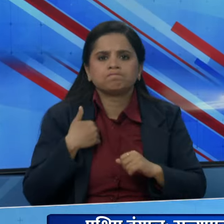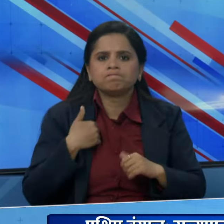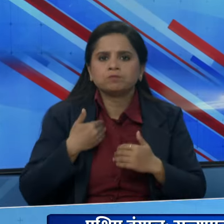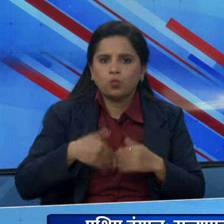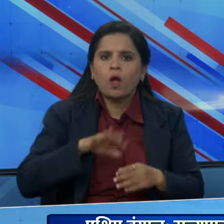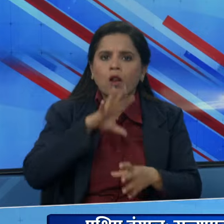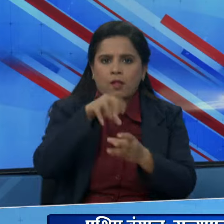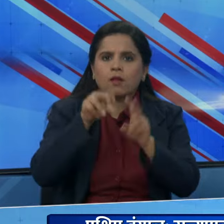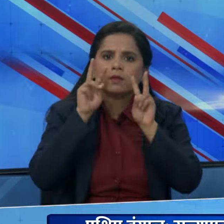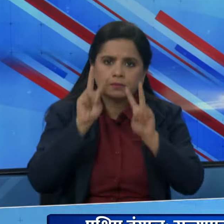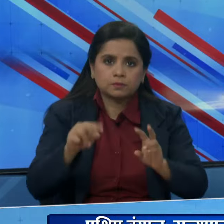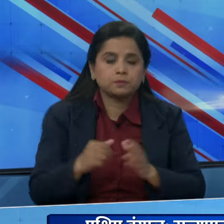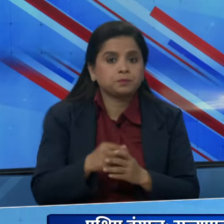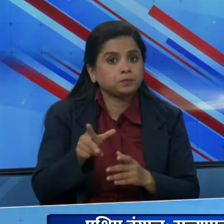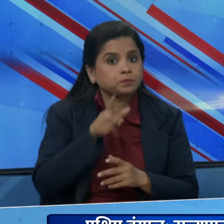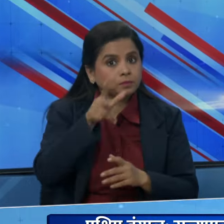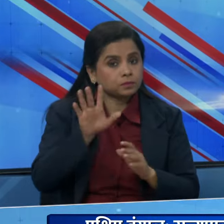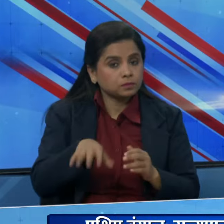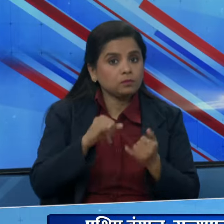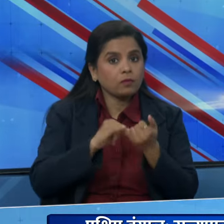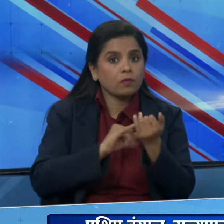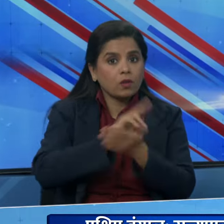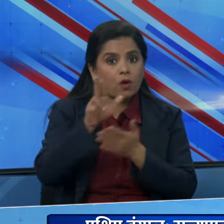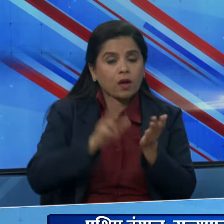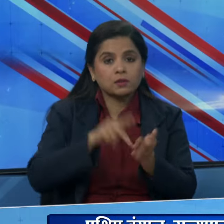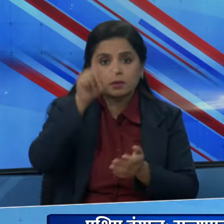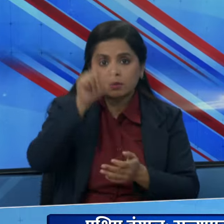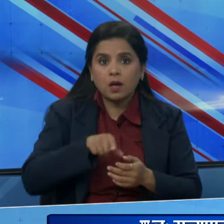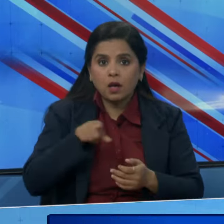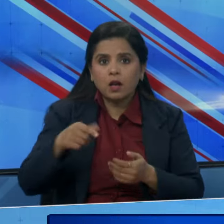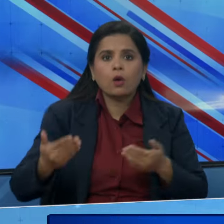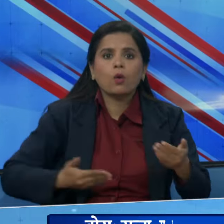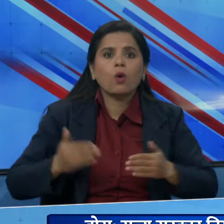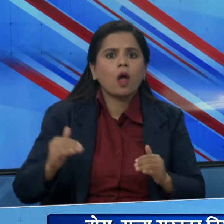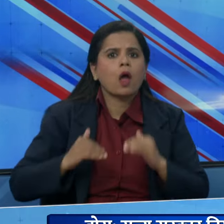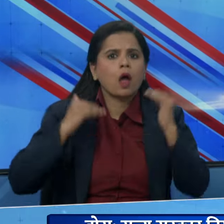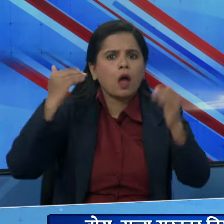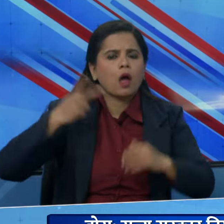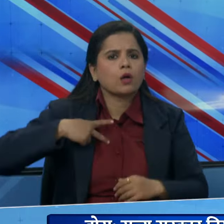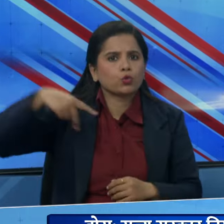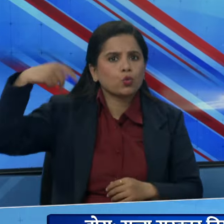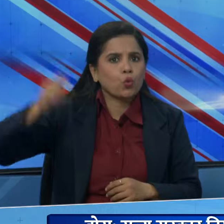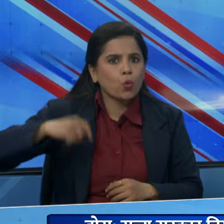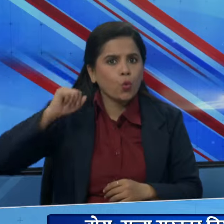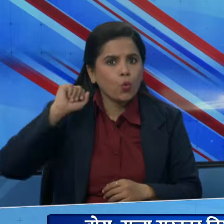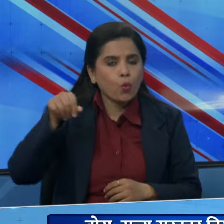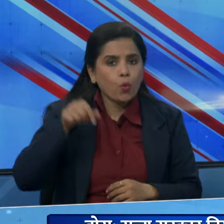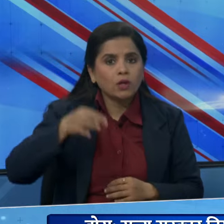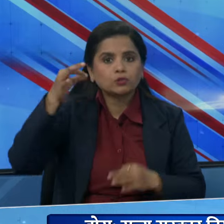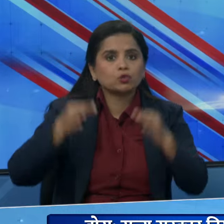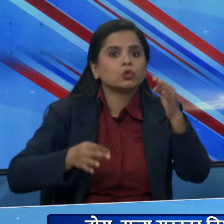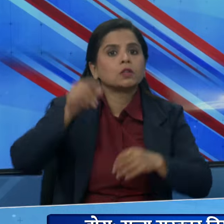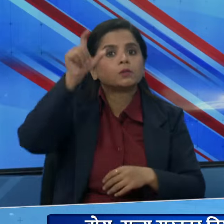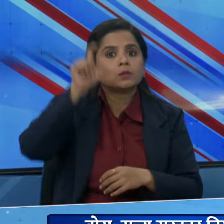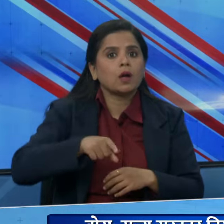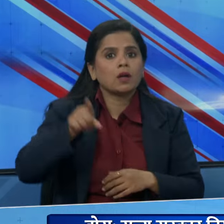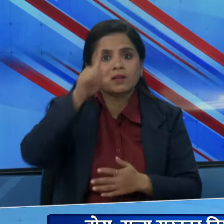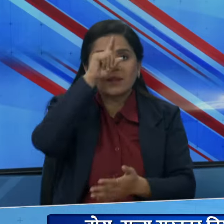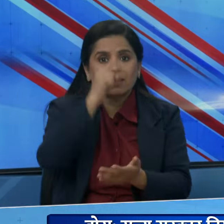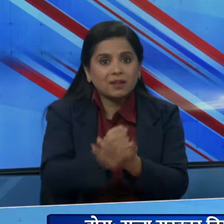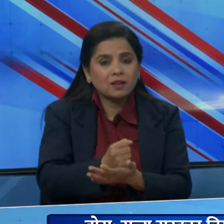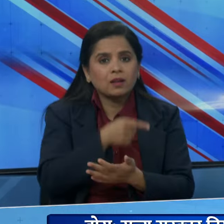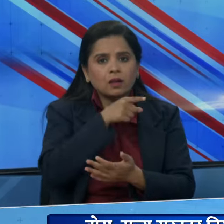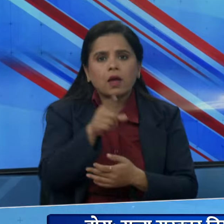शेप करेंगे। उन्होंने शेख शाह जहां पर कलकत्ता उचनियाएले के मुखे नियाएधीश के फैसले को